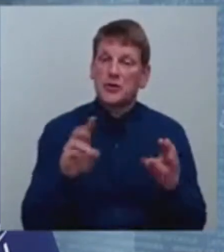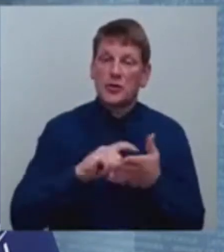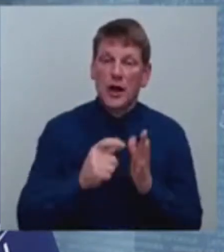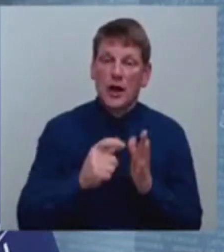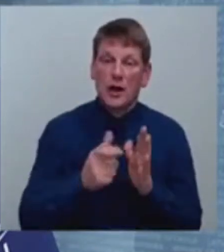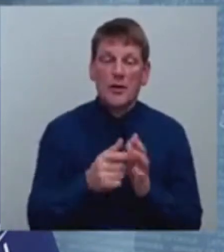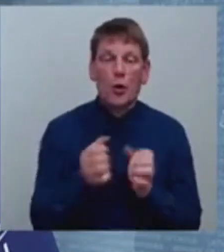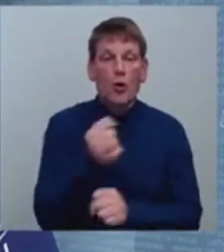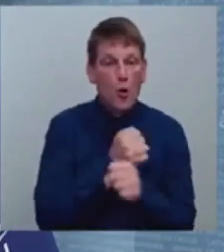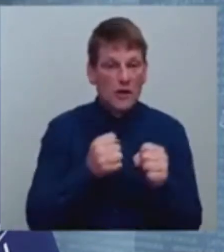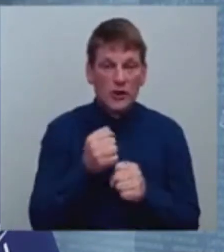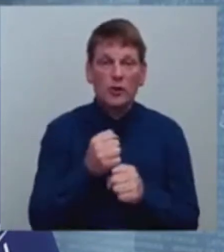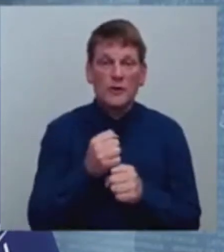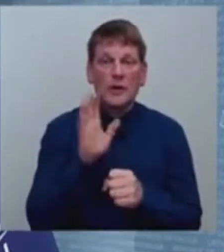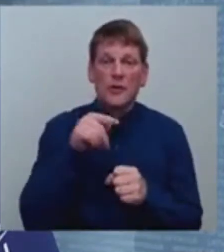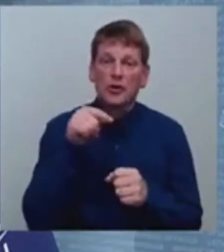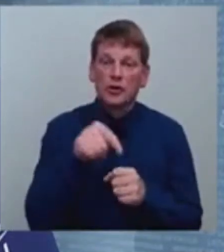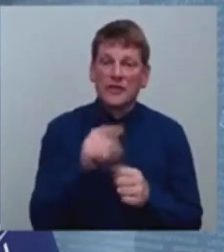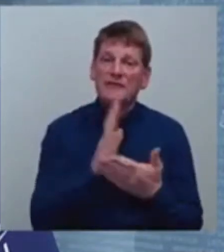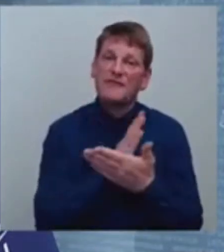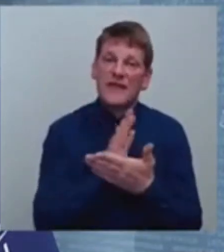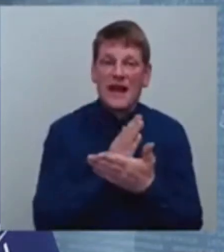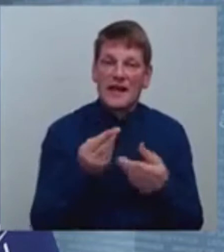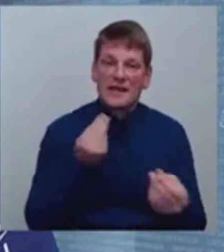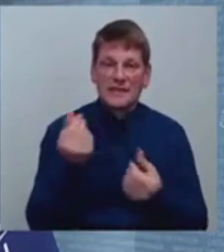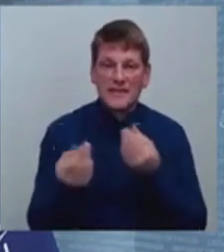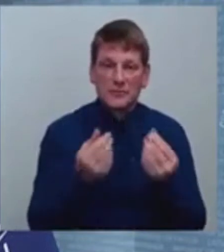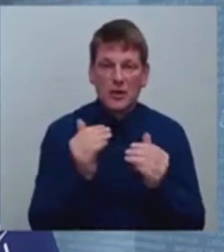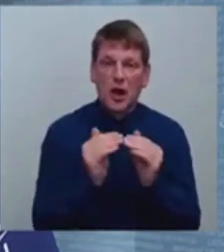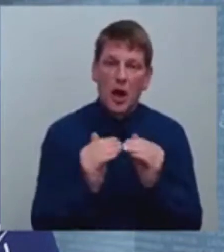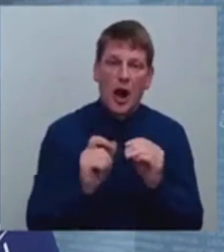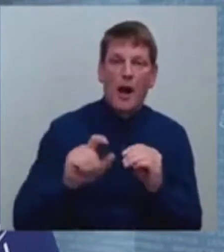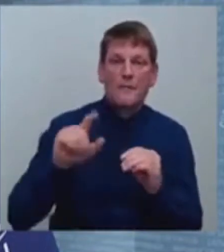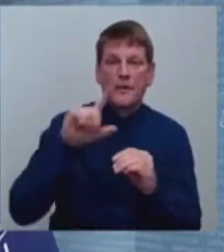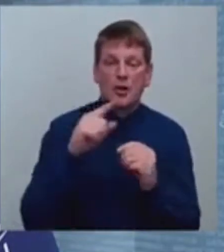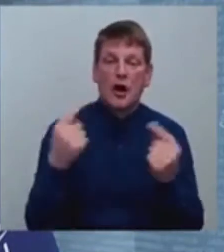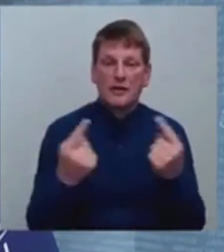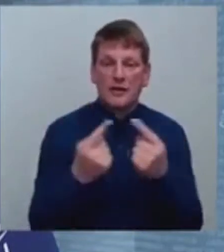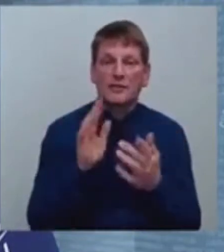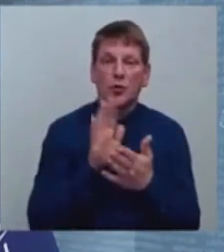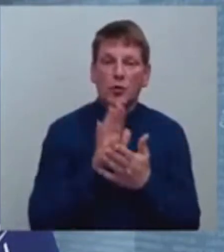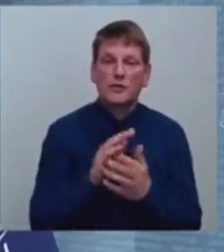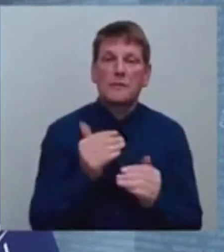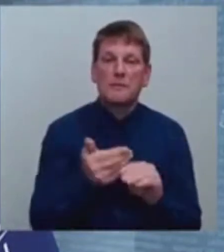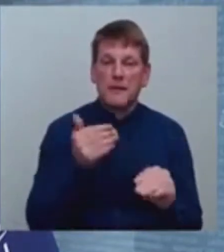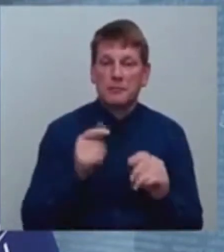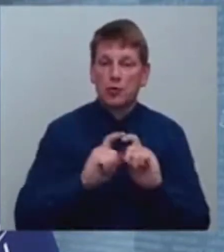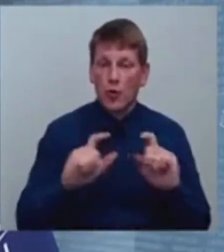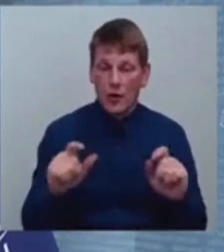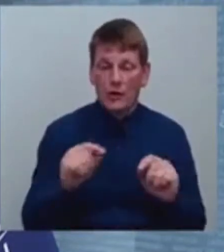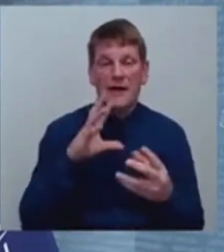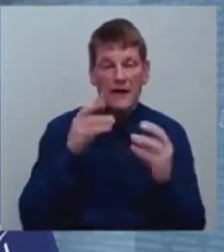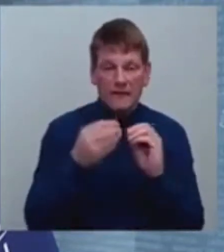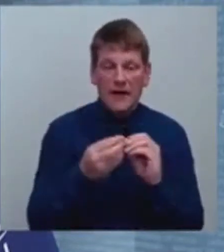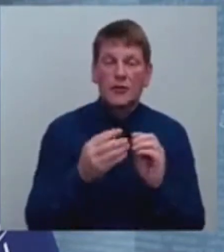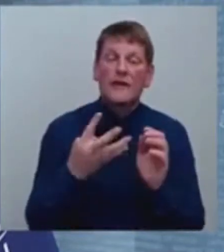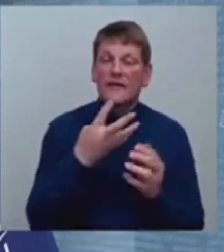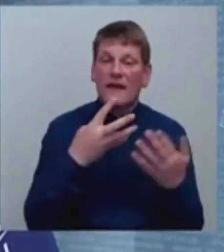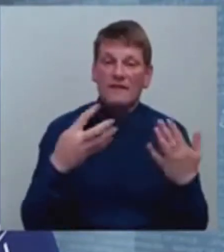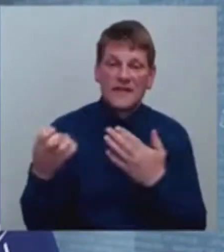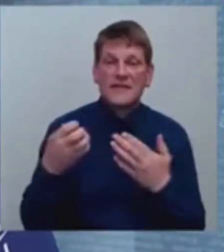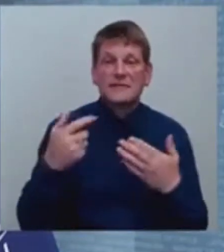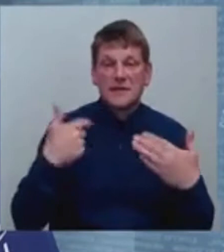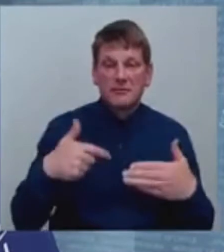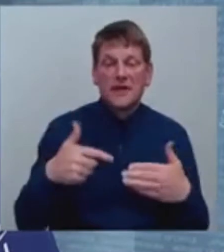grozījumus par šīs vidējās izmaksas kāpināšanu attiecībā uz pirmskolām, ievērojot 970 eiro